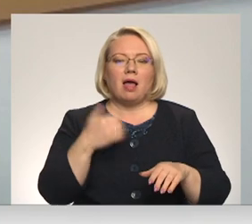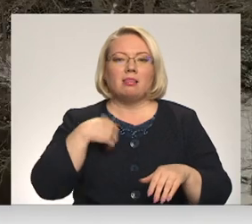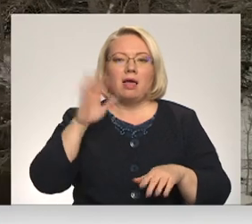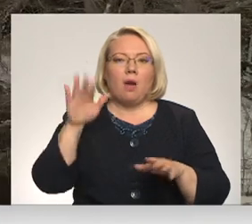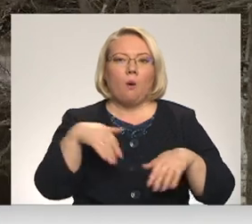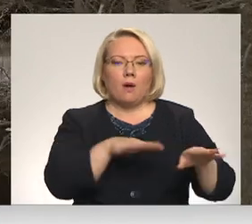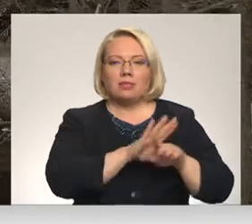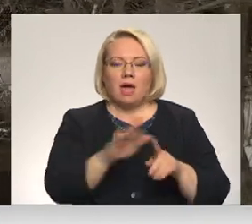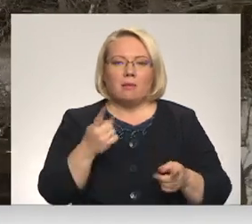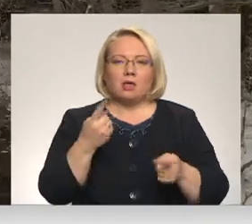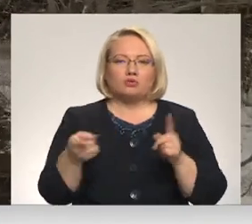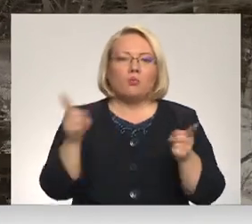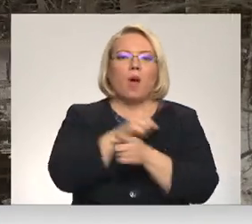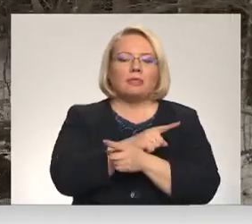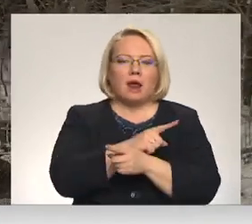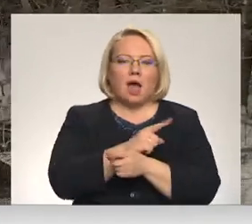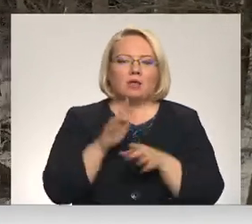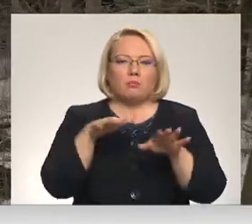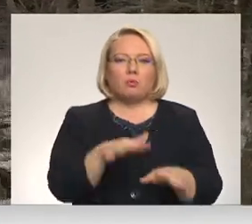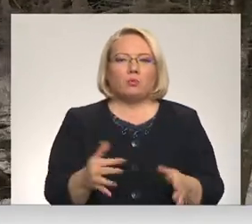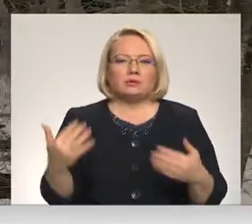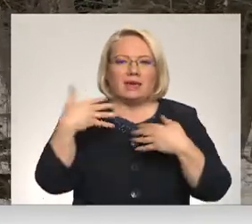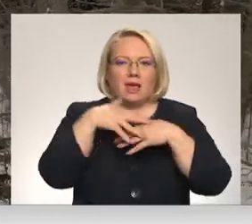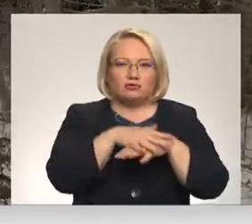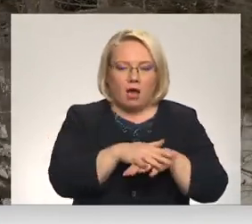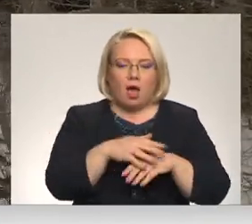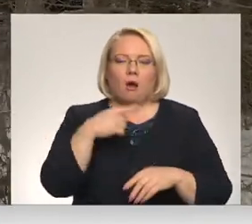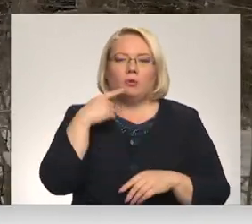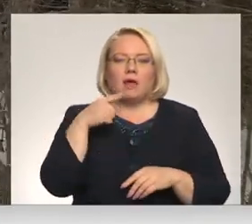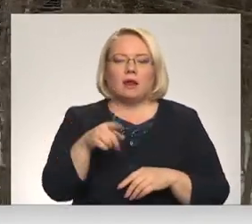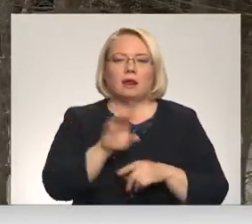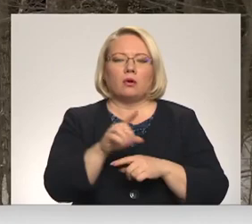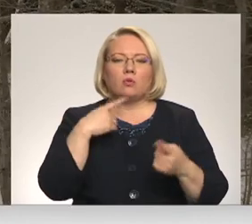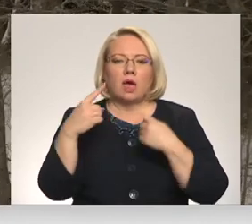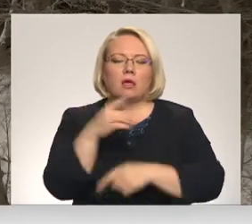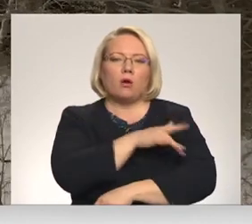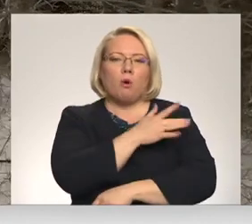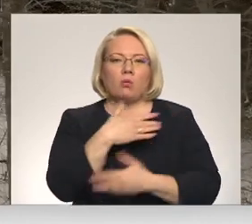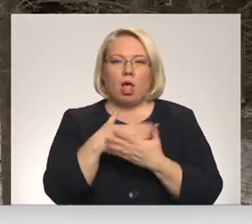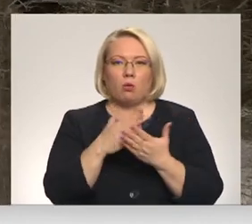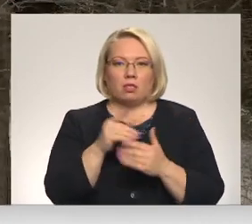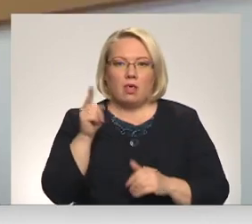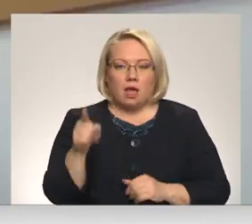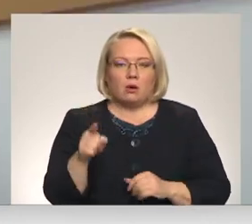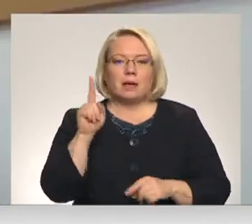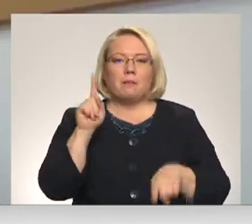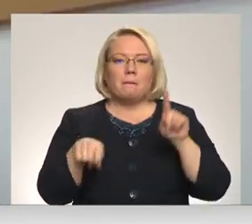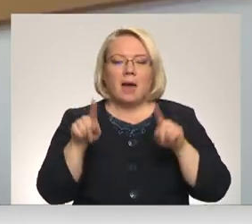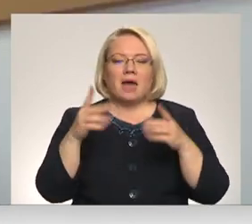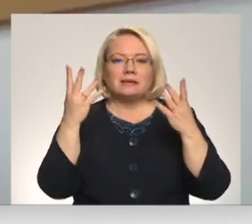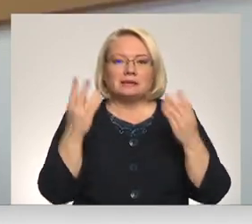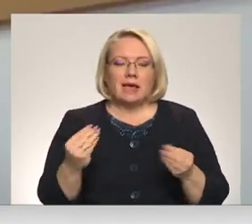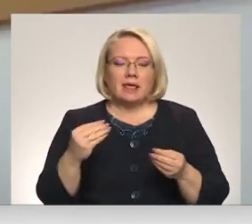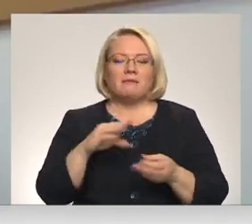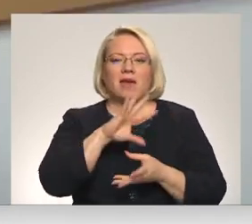vairāk kārtīgi jau šajā janvāra mēnesī pārnojot ar komunālo daļu ir tā, ka ik pēc pāris dienām vai